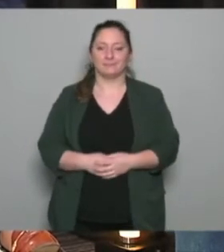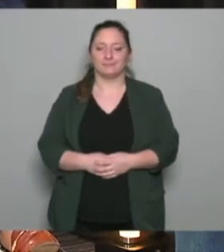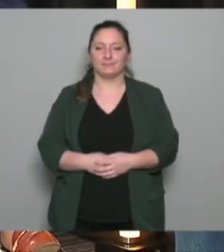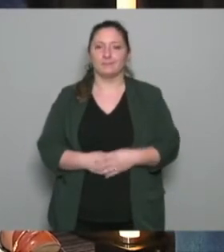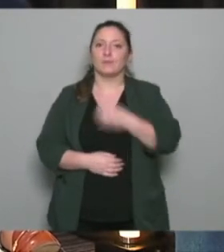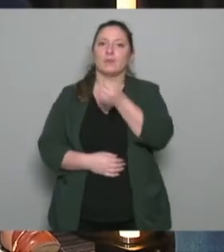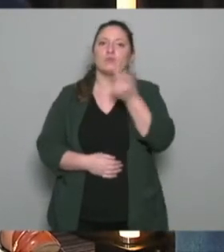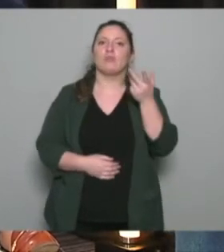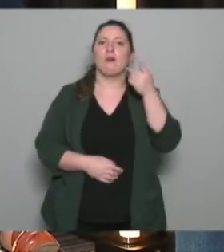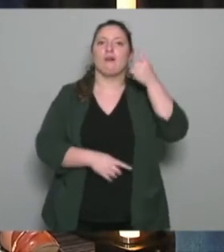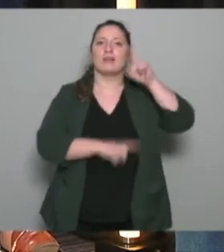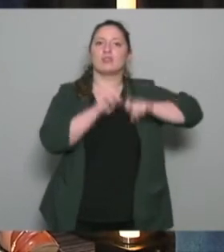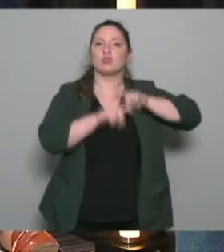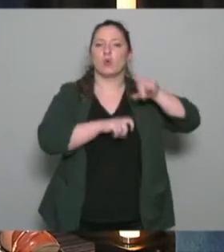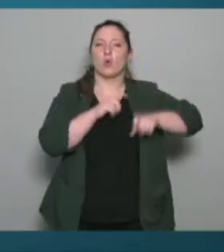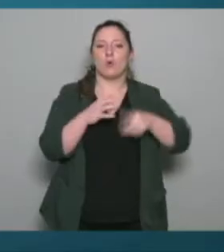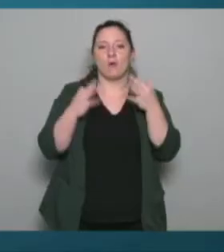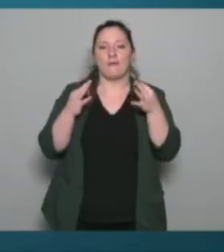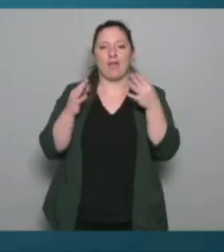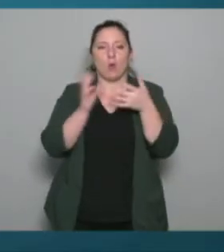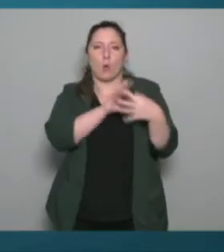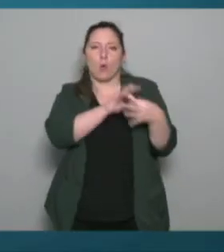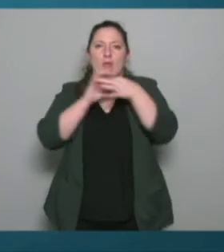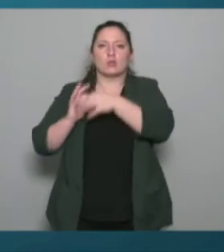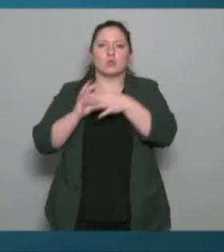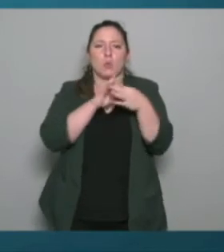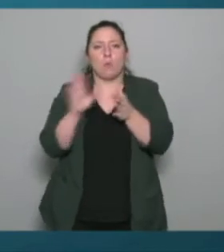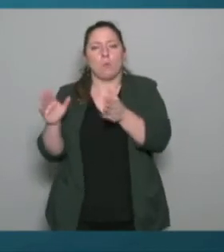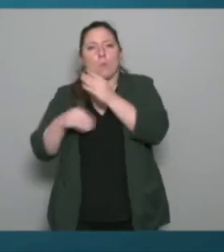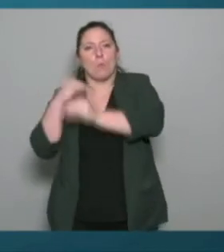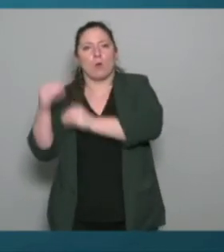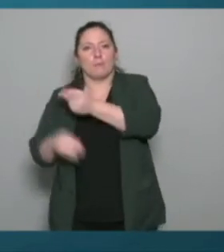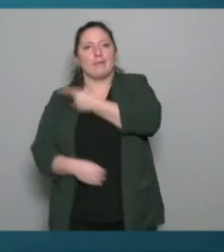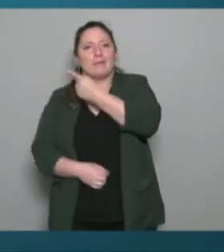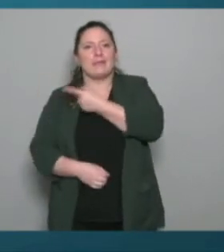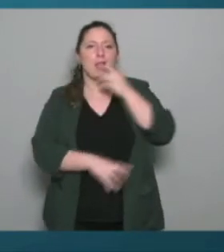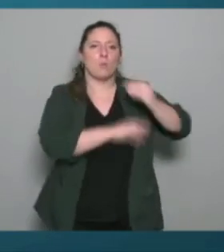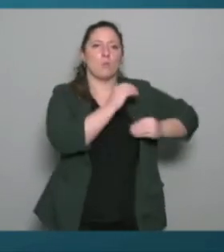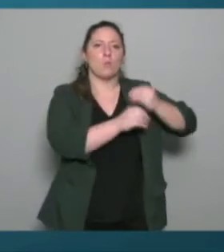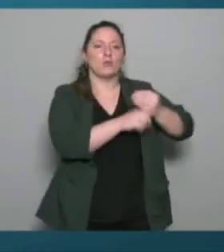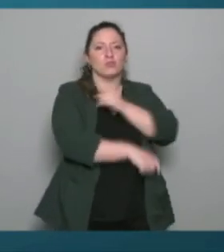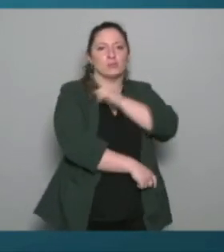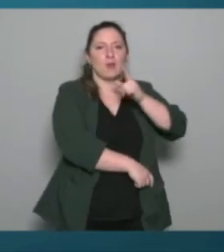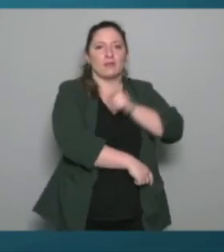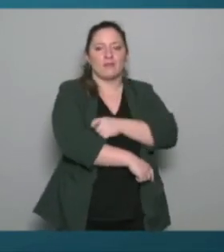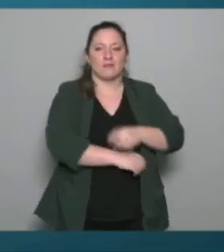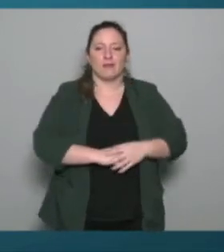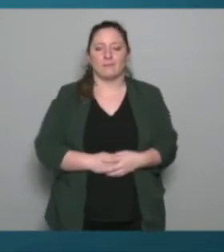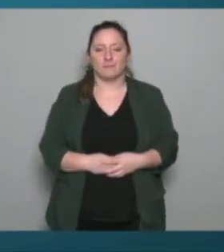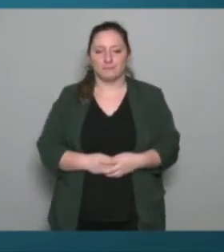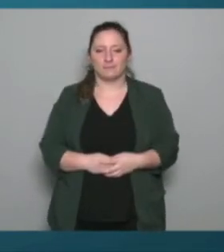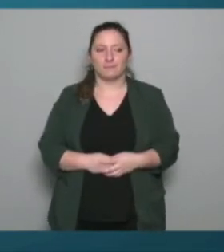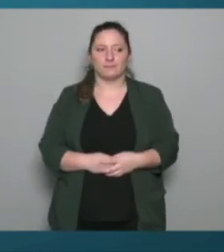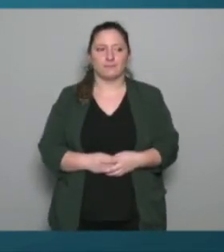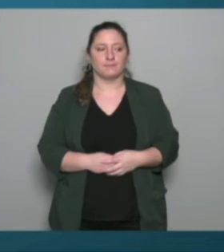quelques questions donc par rapport à cette relation sur le monde médical et le monde sportif que Mélandine avait posé comme